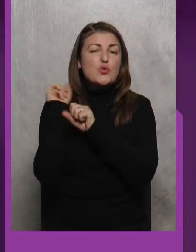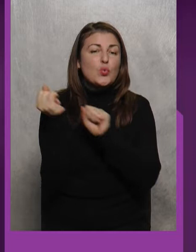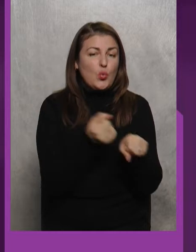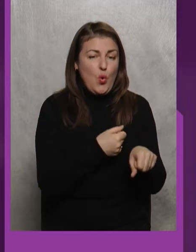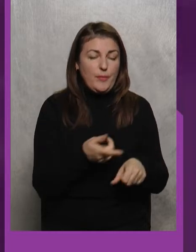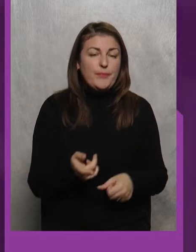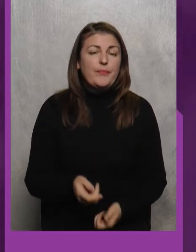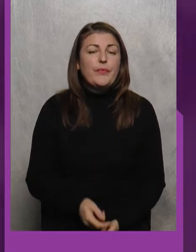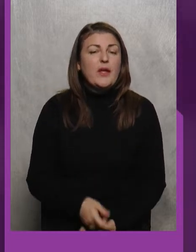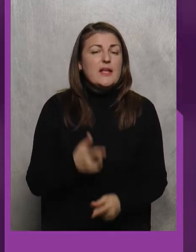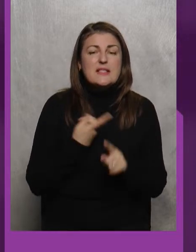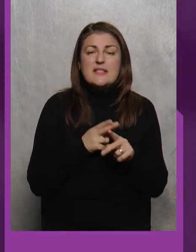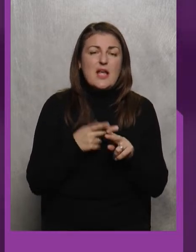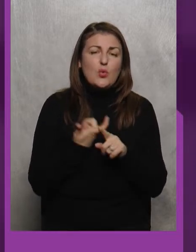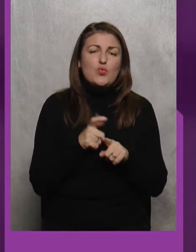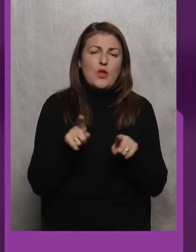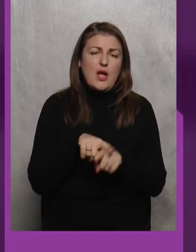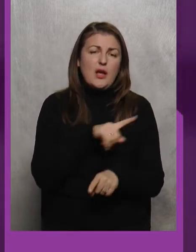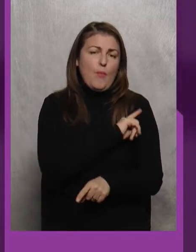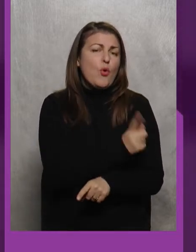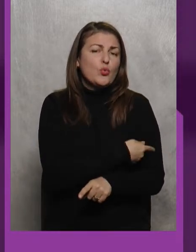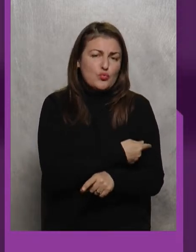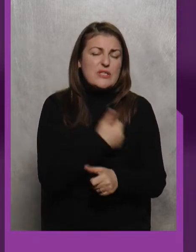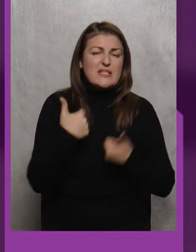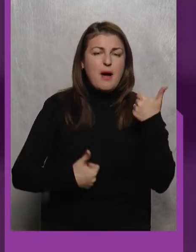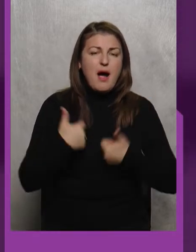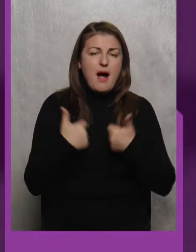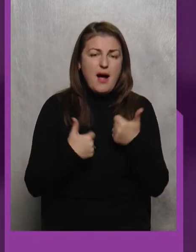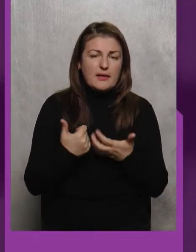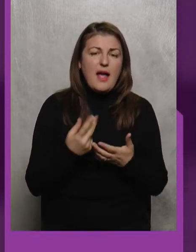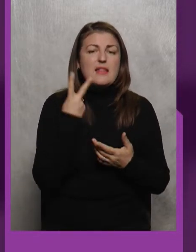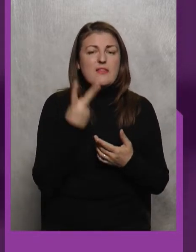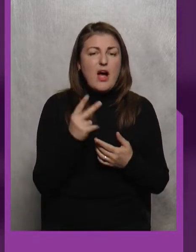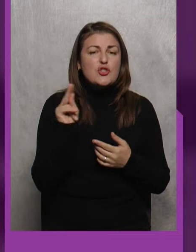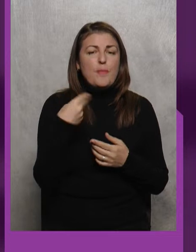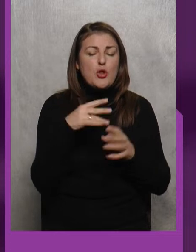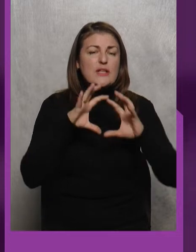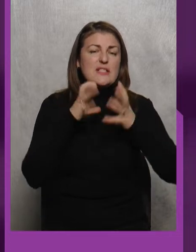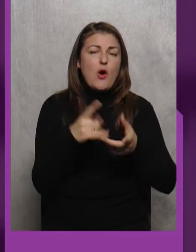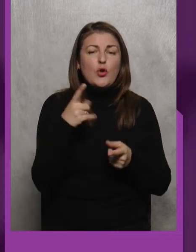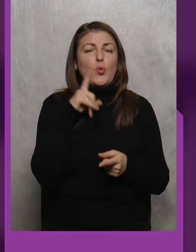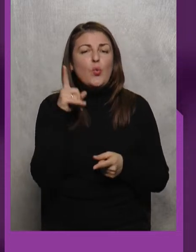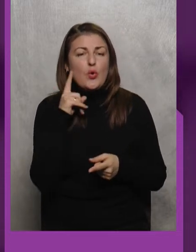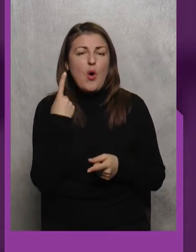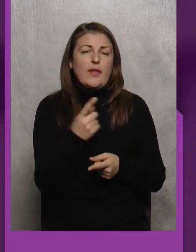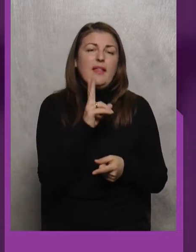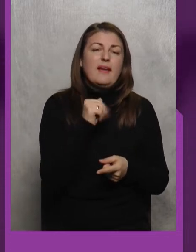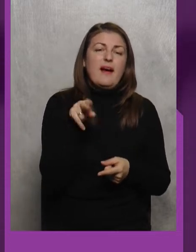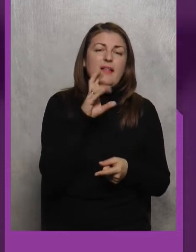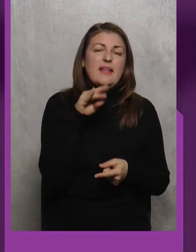Дуже такі Потужні змагання Рейтингово Два чемпіонати світу Один юніорський Один кадетський